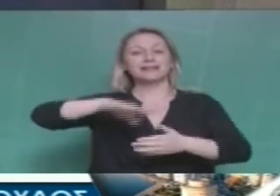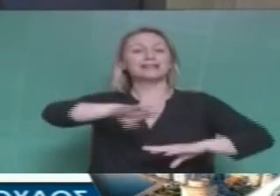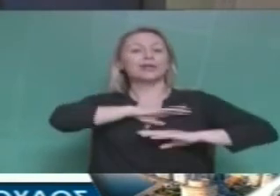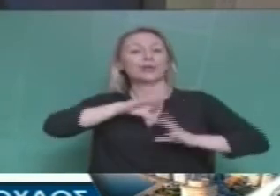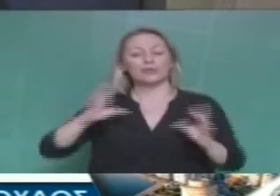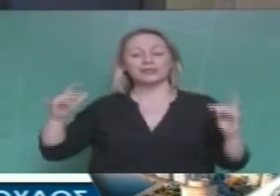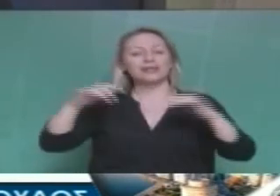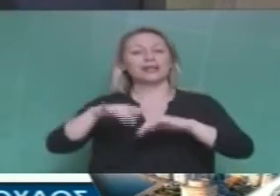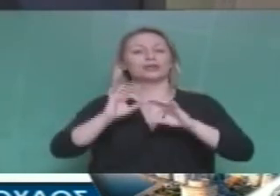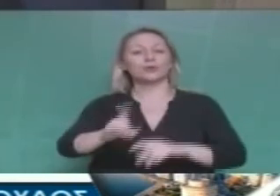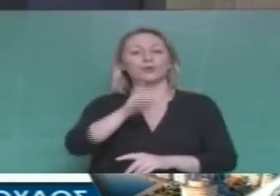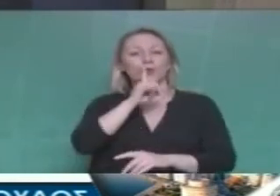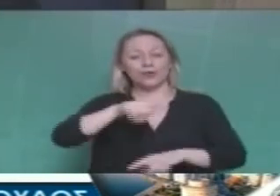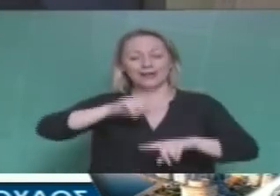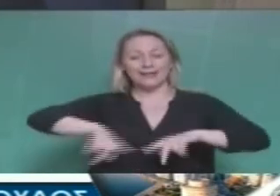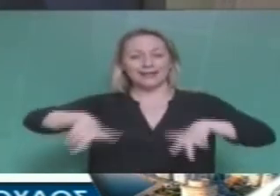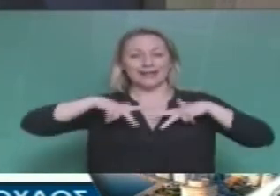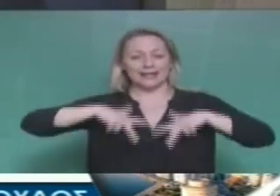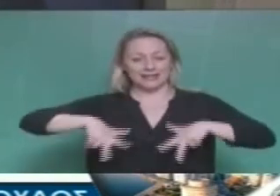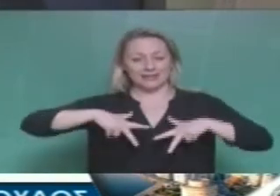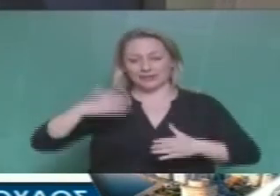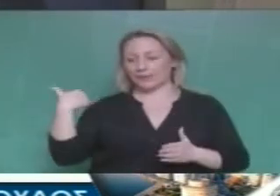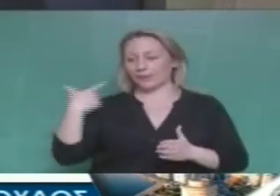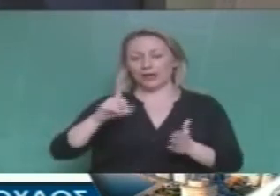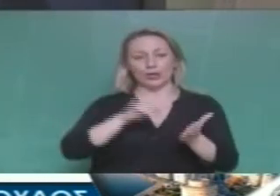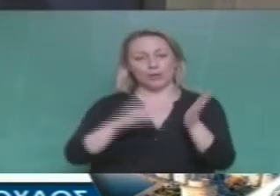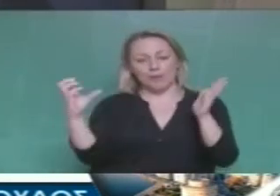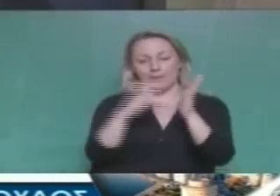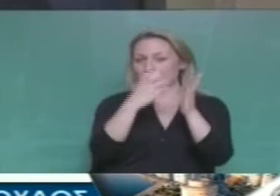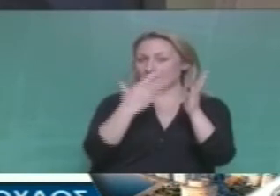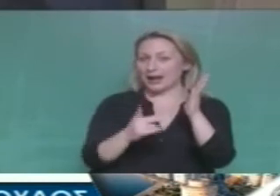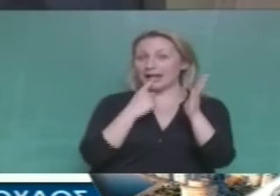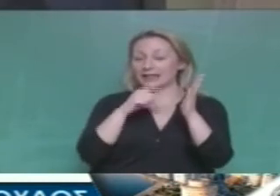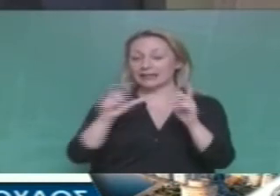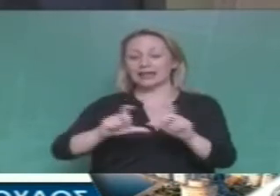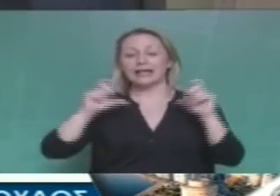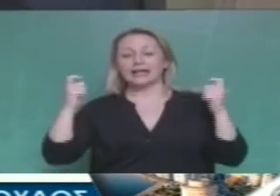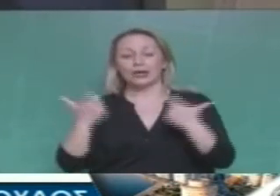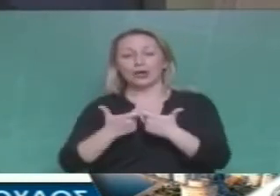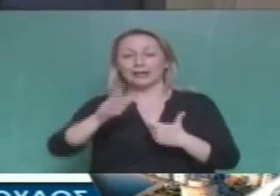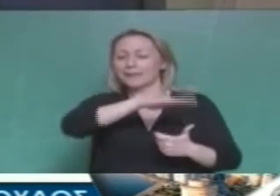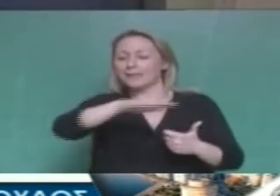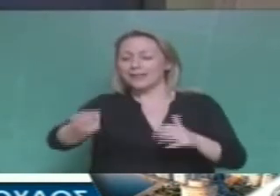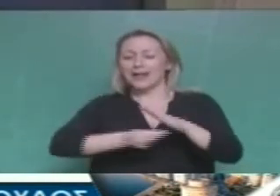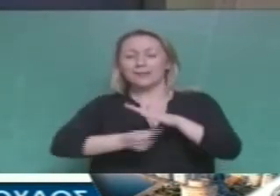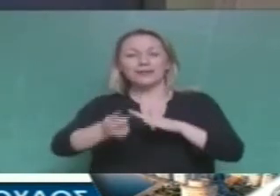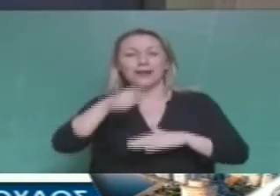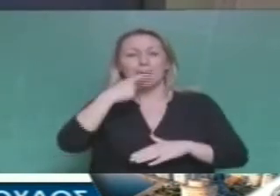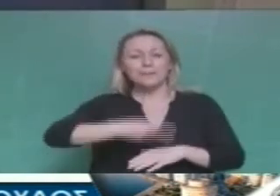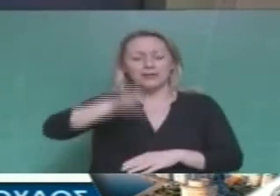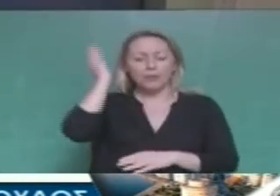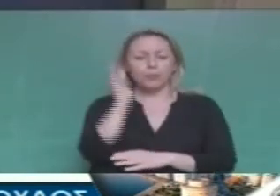μετατρέποντας η ελληνική κυβέρνηση με την τελευταία της νομοδεσία την οικογένεια και τα μικρά παιδιά των προσφύγων σε ποινικούς